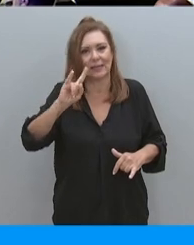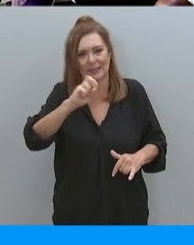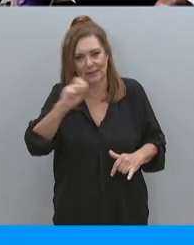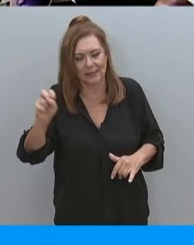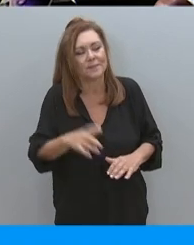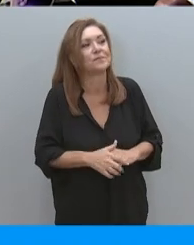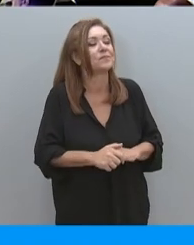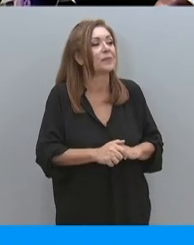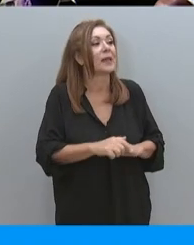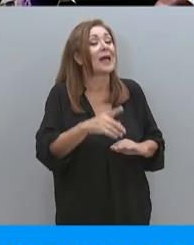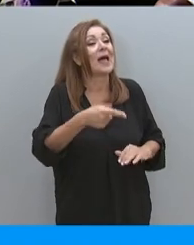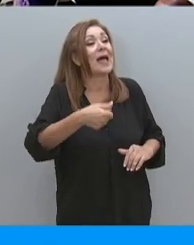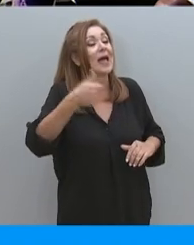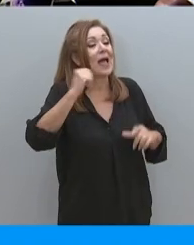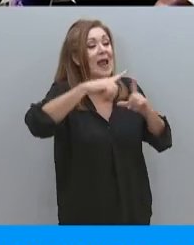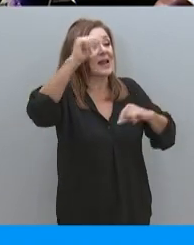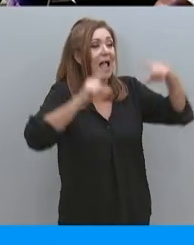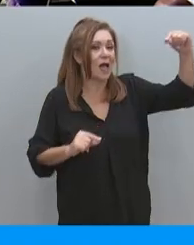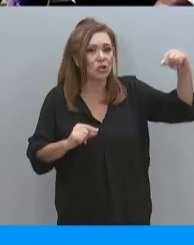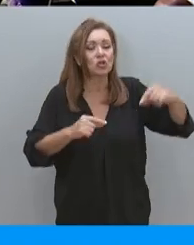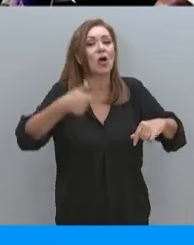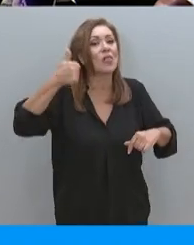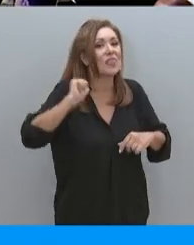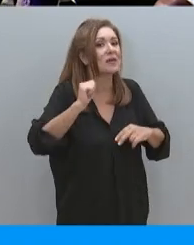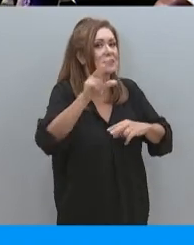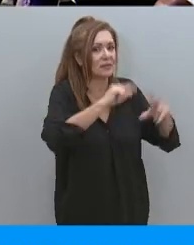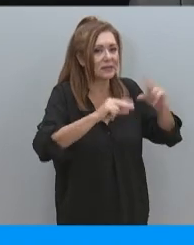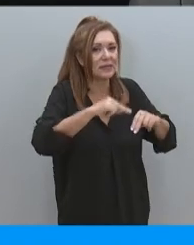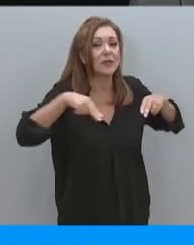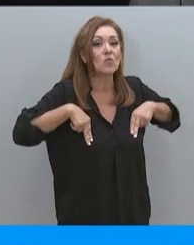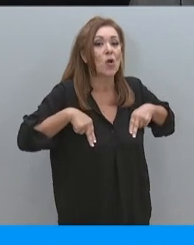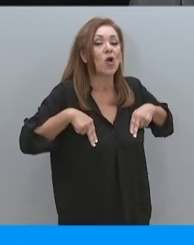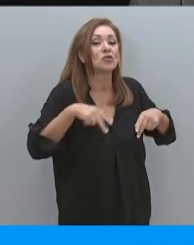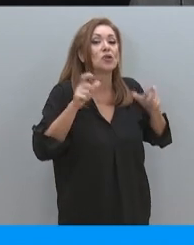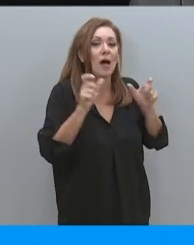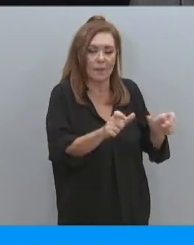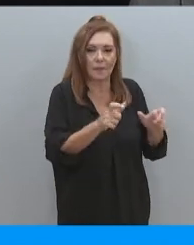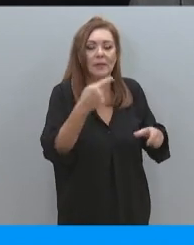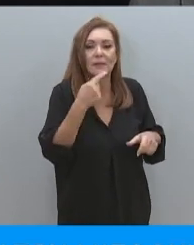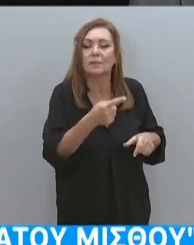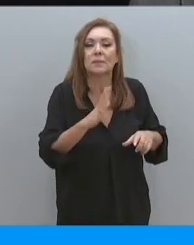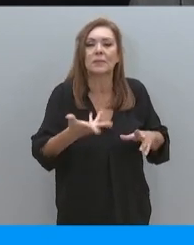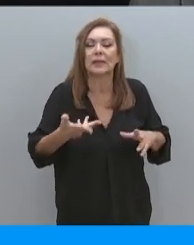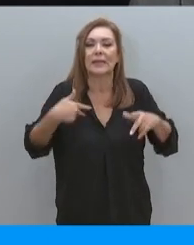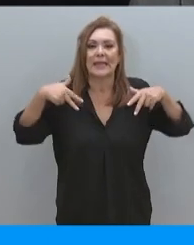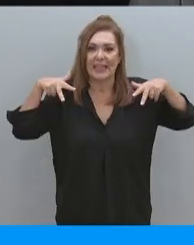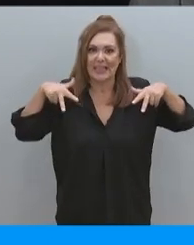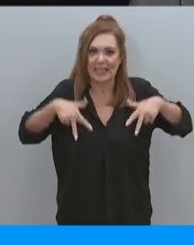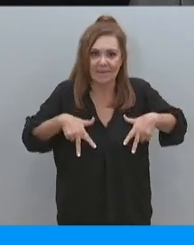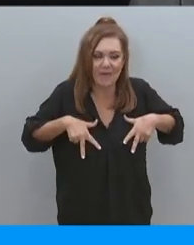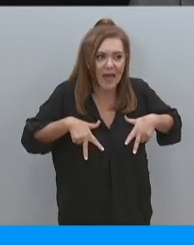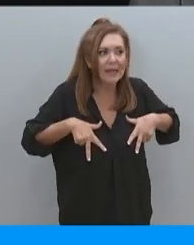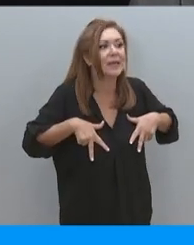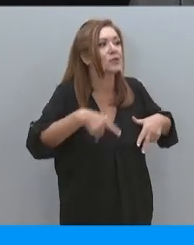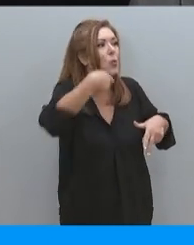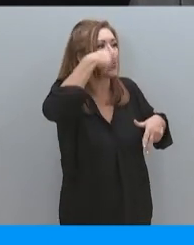Στην προχθεσινή Νατοϊκή Σύνοδο στο Ραμστάιν, ο Υπουργός Άμυνας δήλωσε πως η κυβέρνηση θα συνεχίσει να στέκεται στο